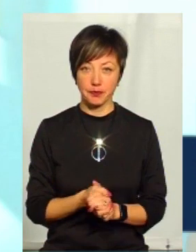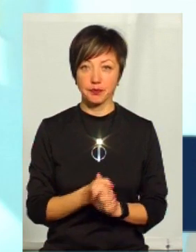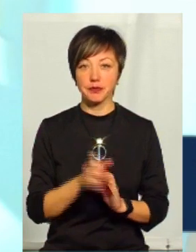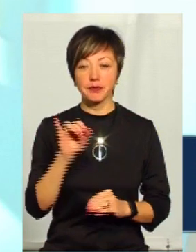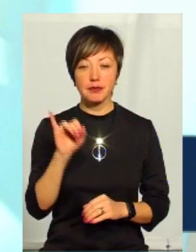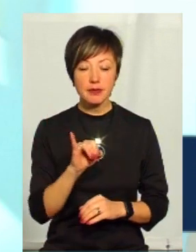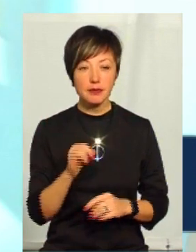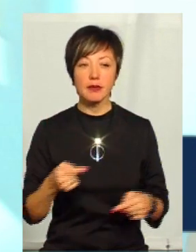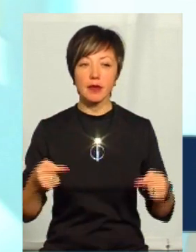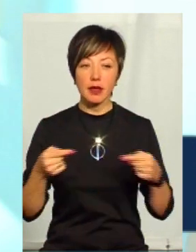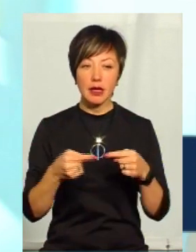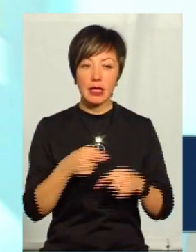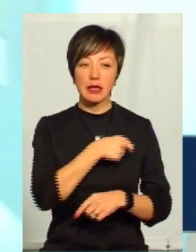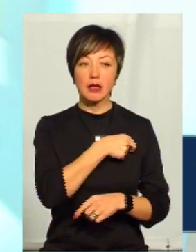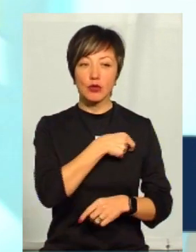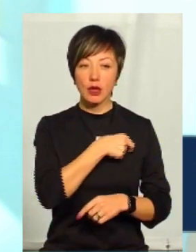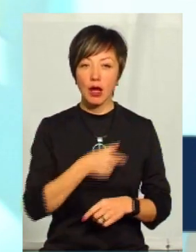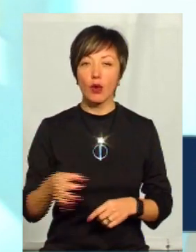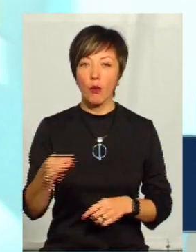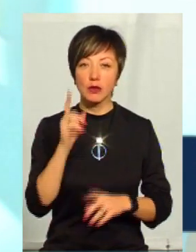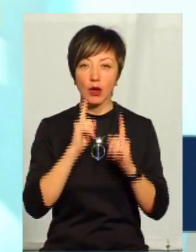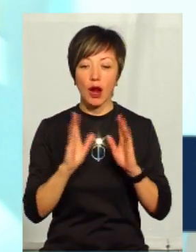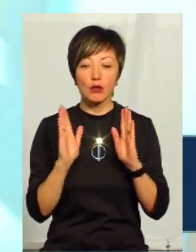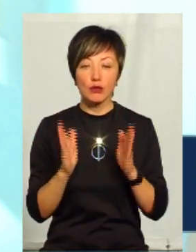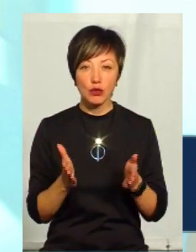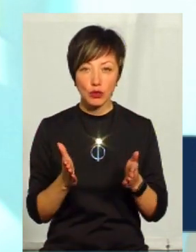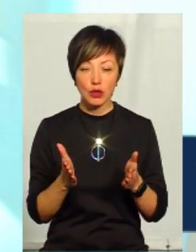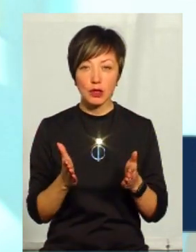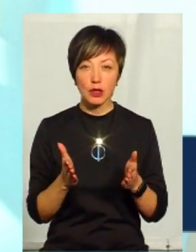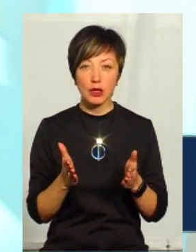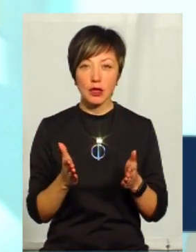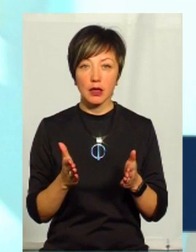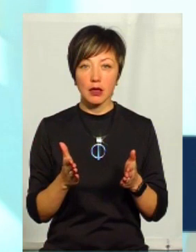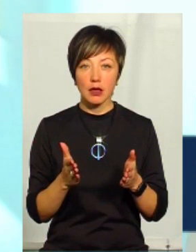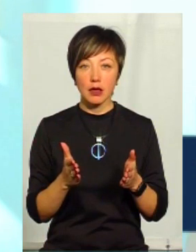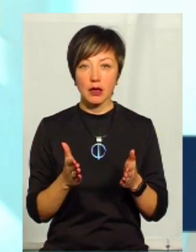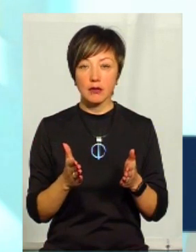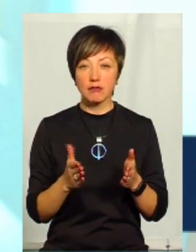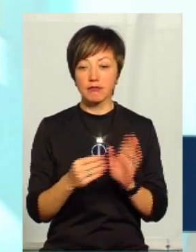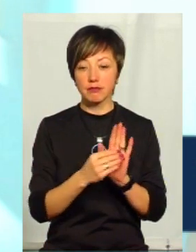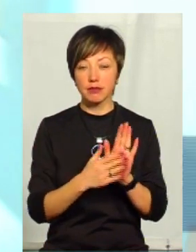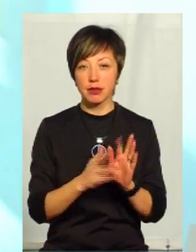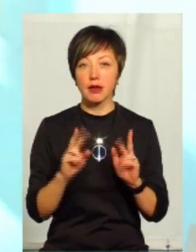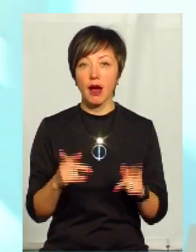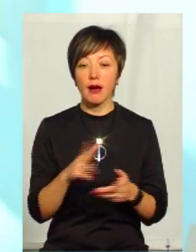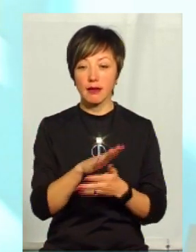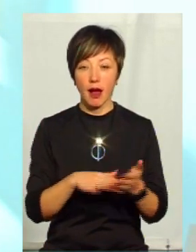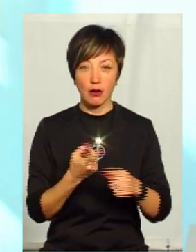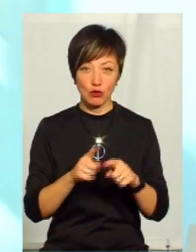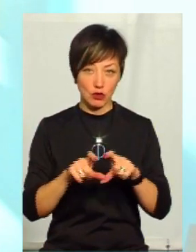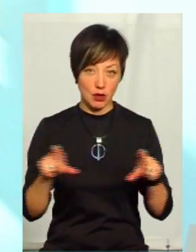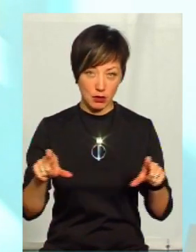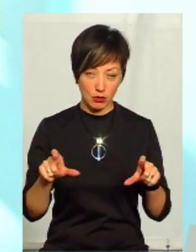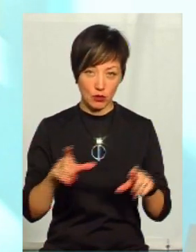І, відповідно, депутати обласної ради будуть вже визначати, як цьому закладу себе далі вести. Якщо